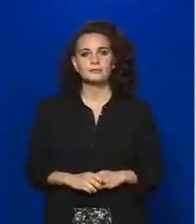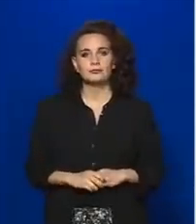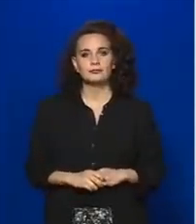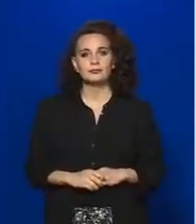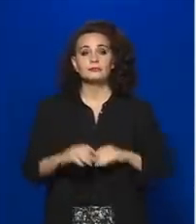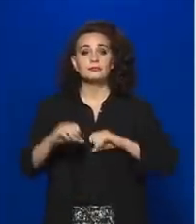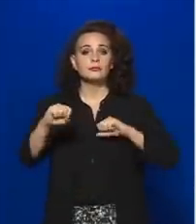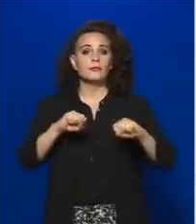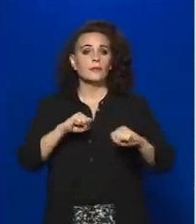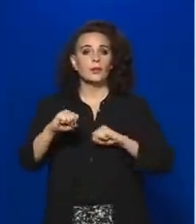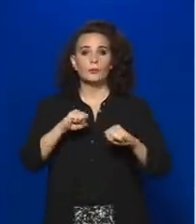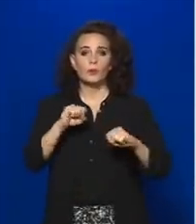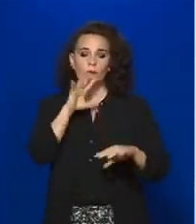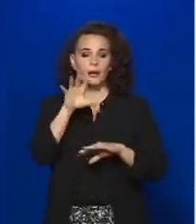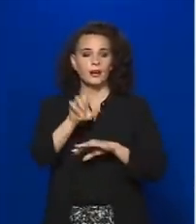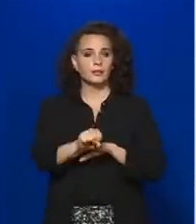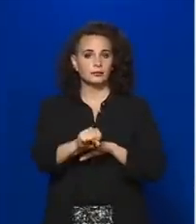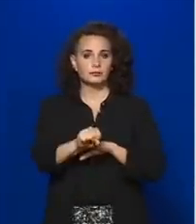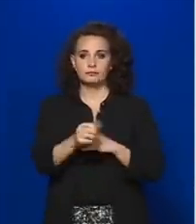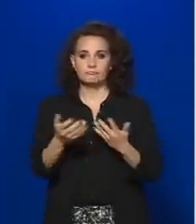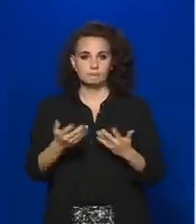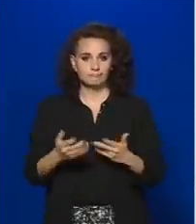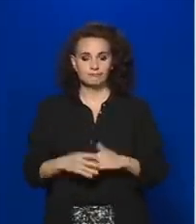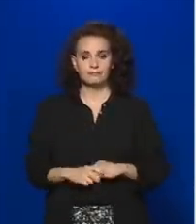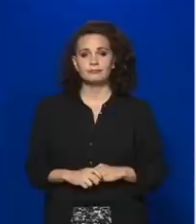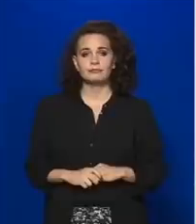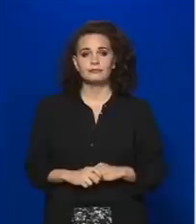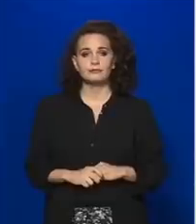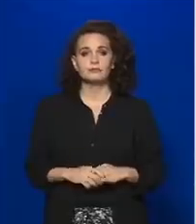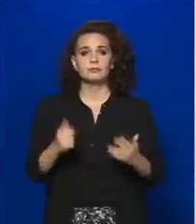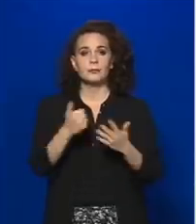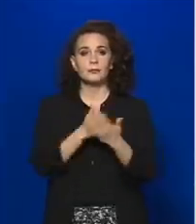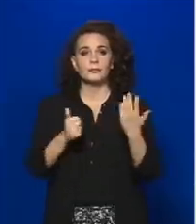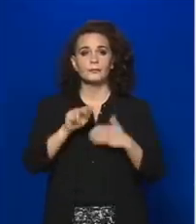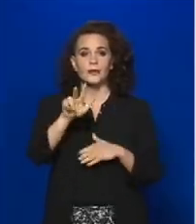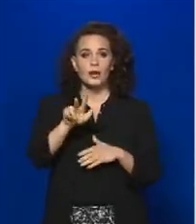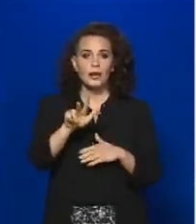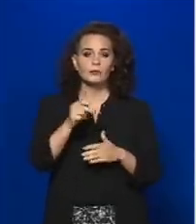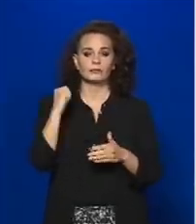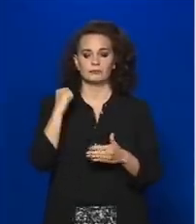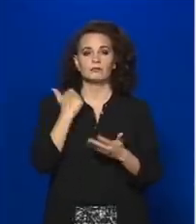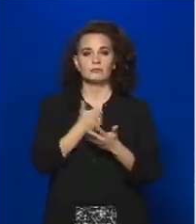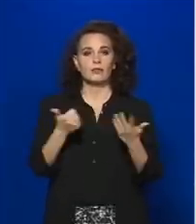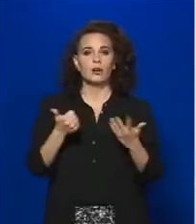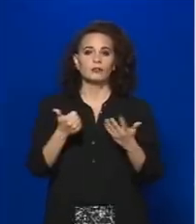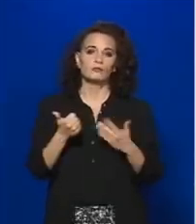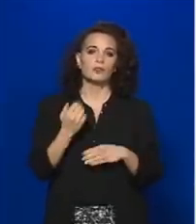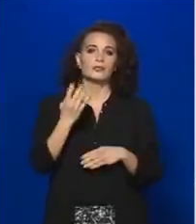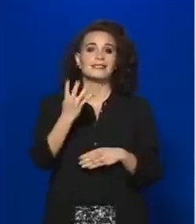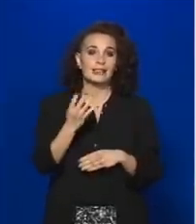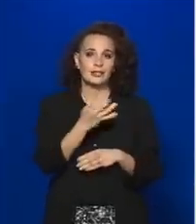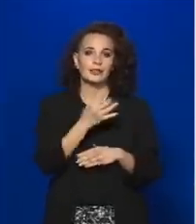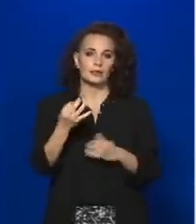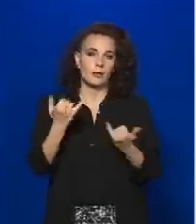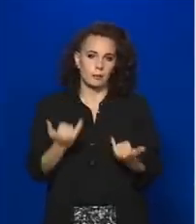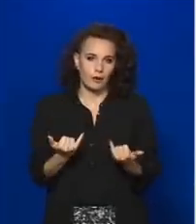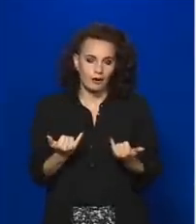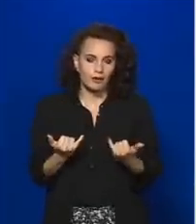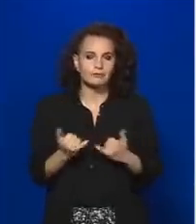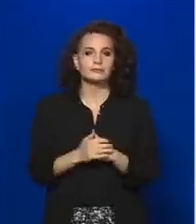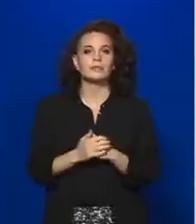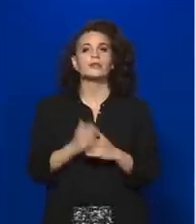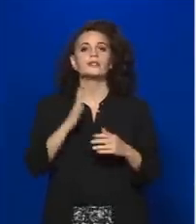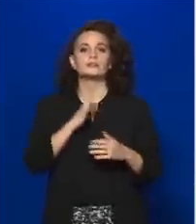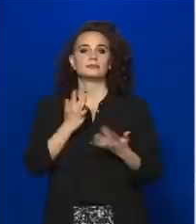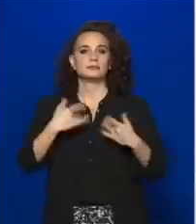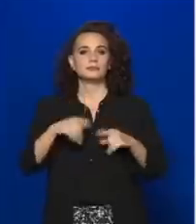azt állapította meg, hogy 63, tegnap 63, ma 64 nappal azután, hogy a veszélyhelyzet